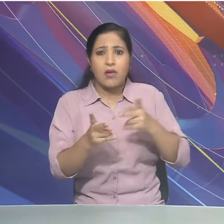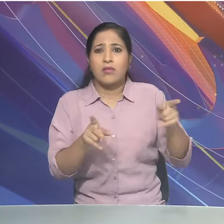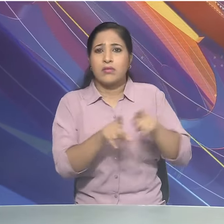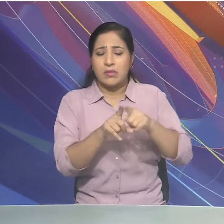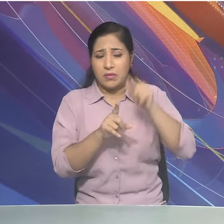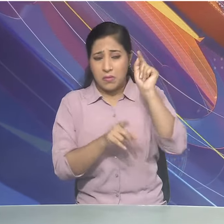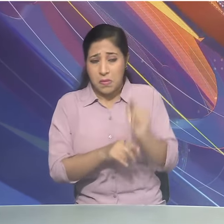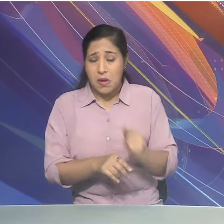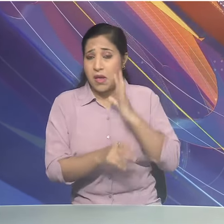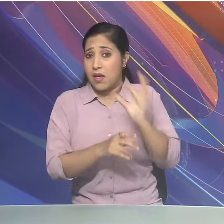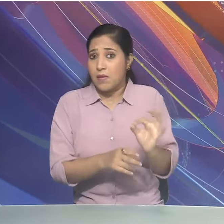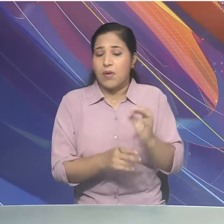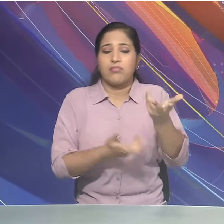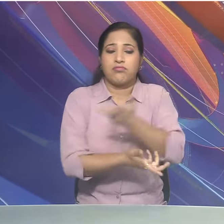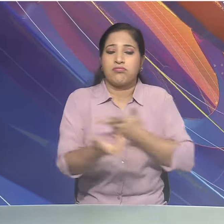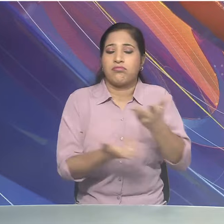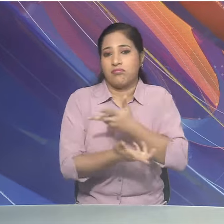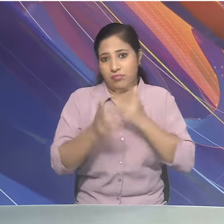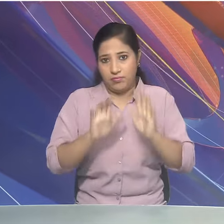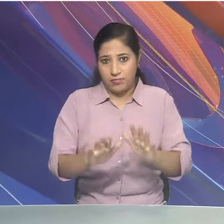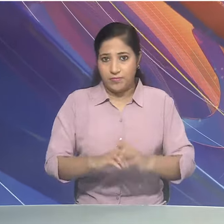एहम मुद्दों पर चर्चा की